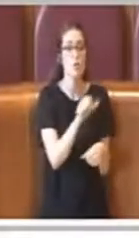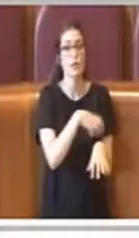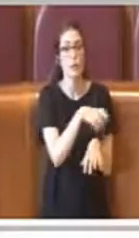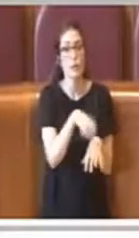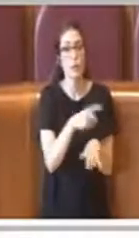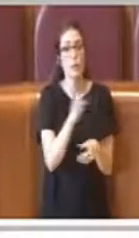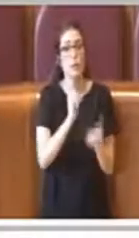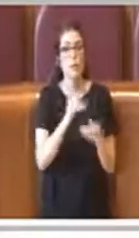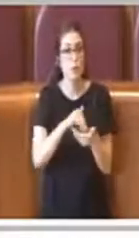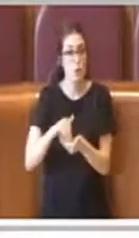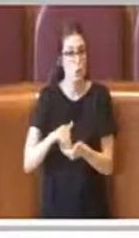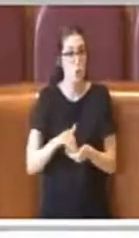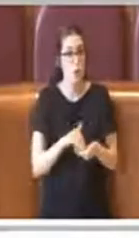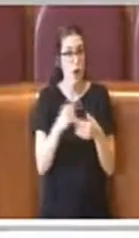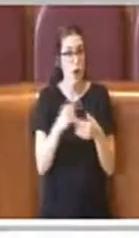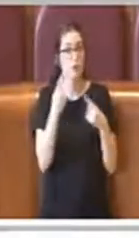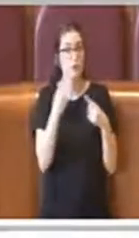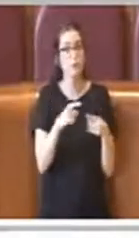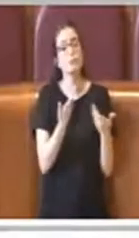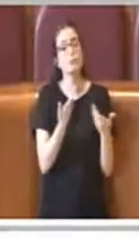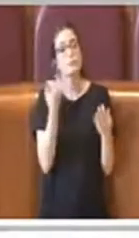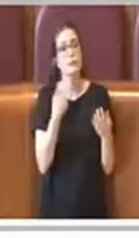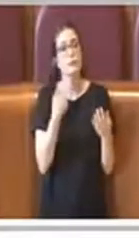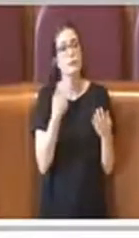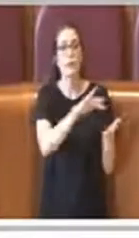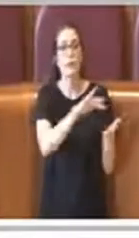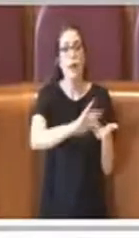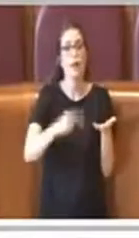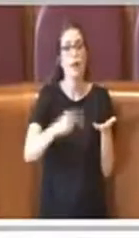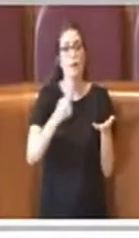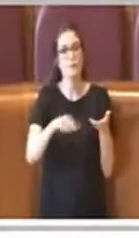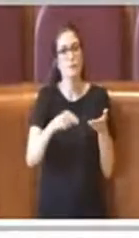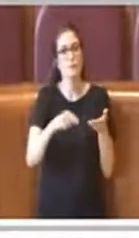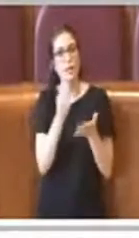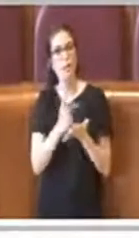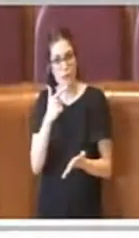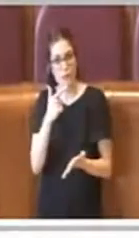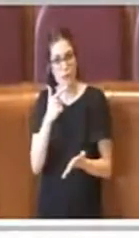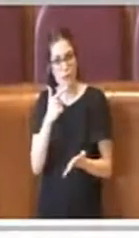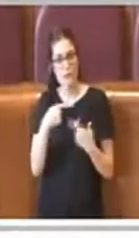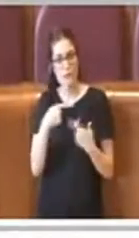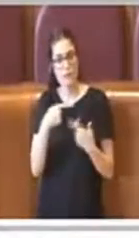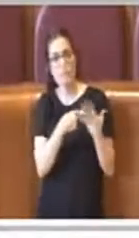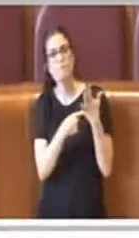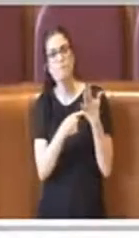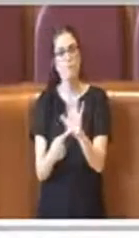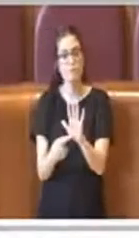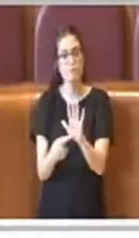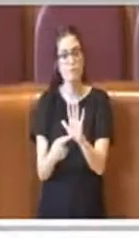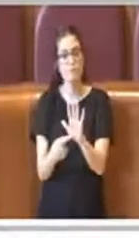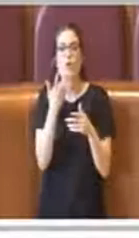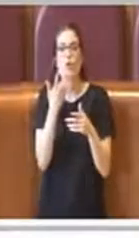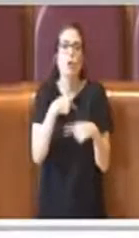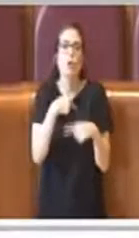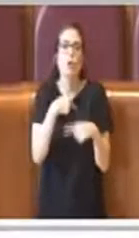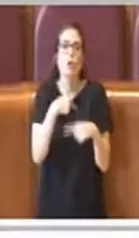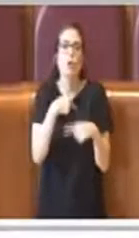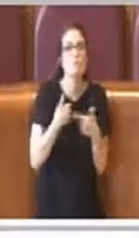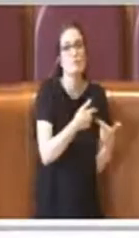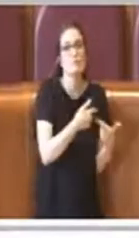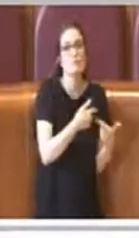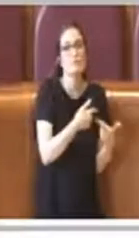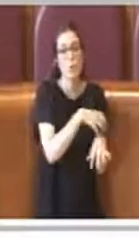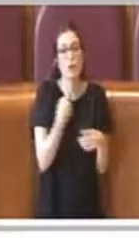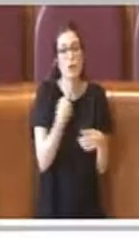competenza esclusivamente al Dipartimento Politiche Sociali avrebbe tolto questo imprinting che noi veramente vogliamo dare alla consulta,